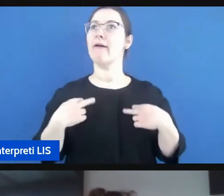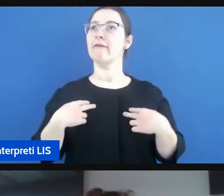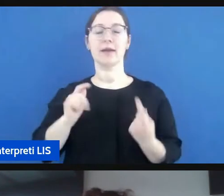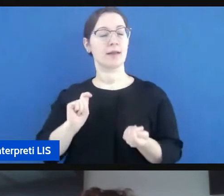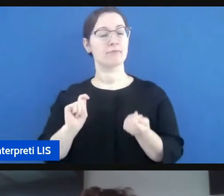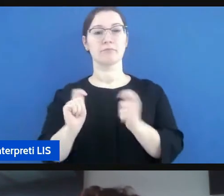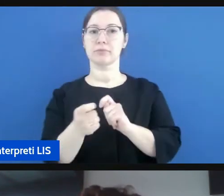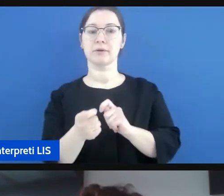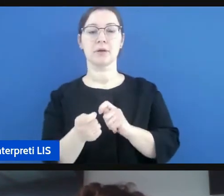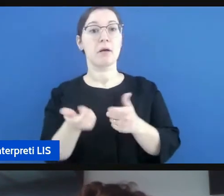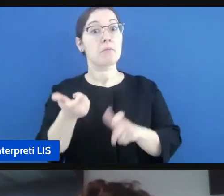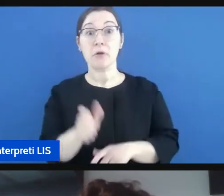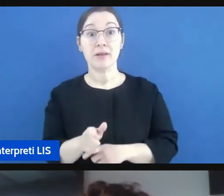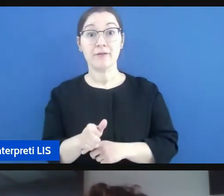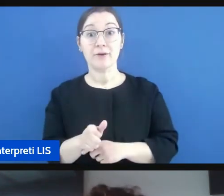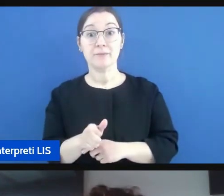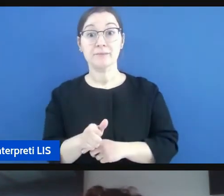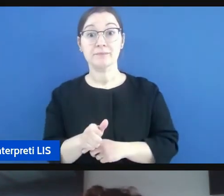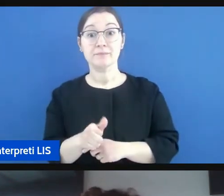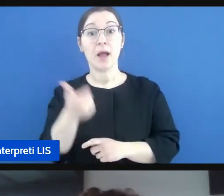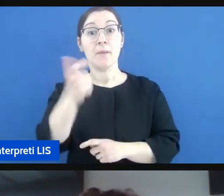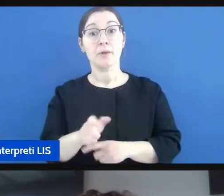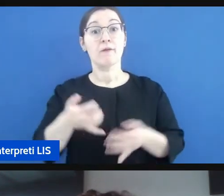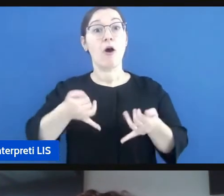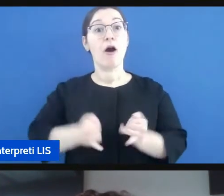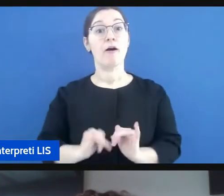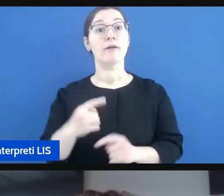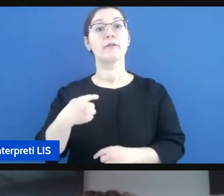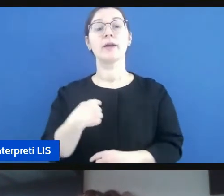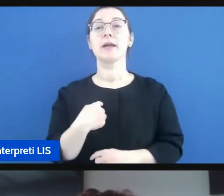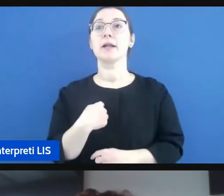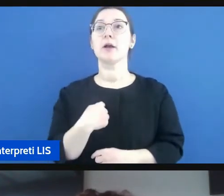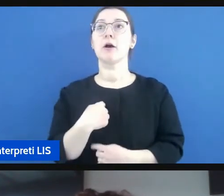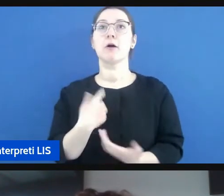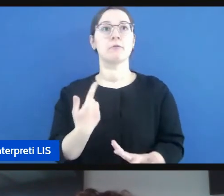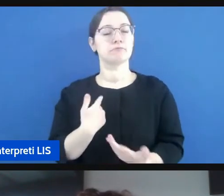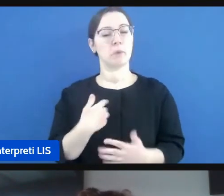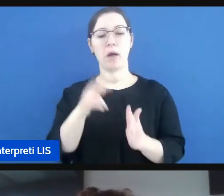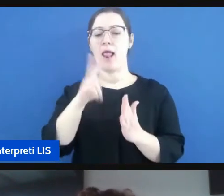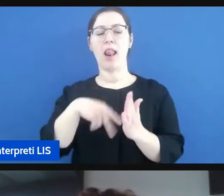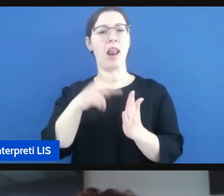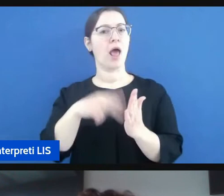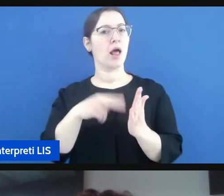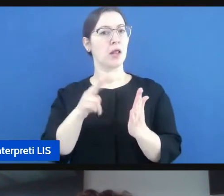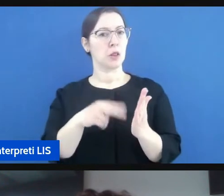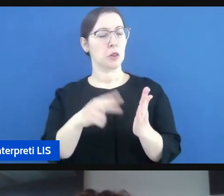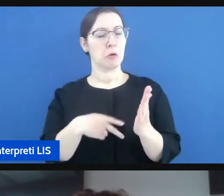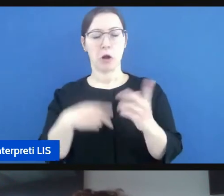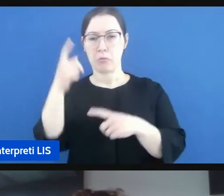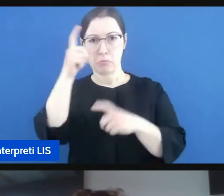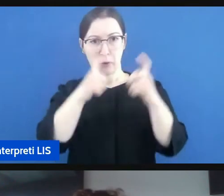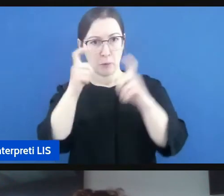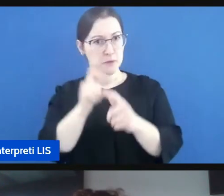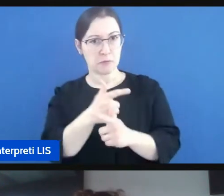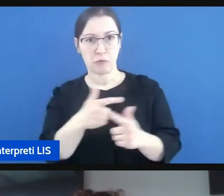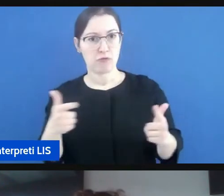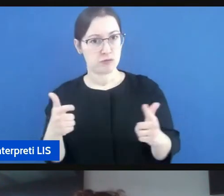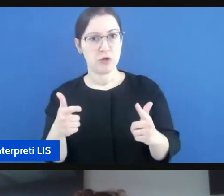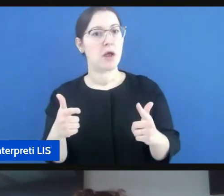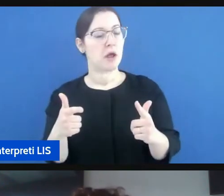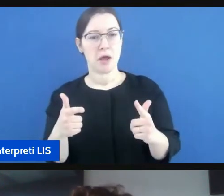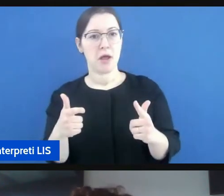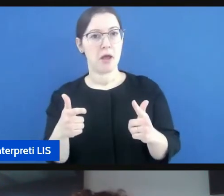perché Abram affronta la lettura con meno preoccupazione e